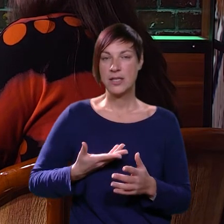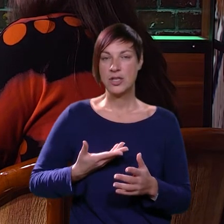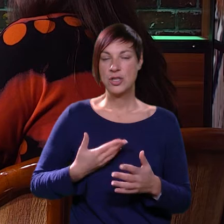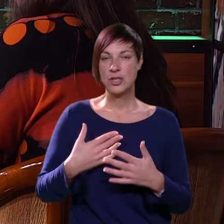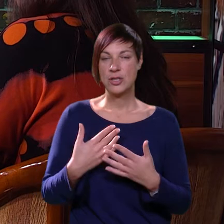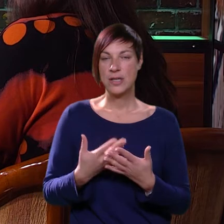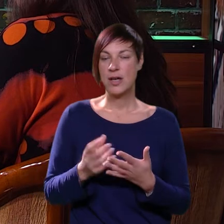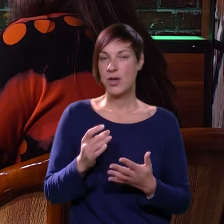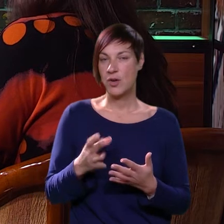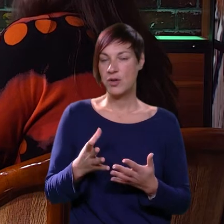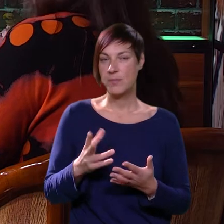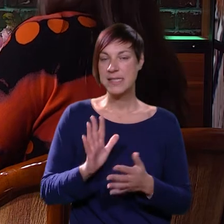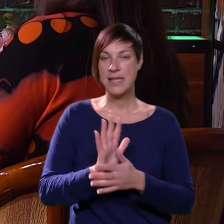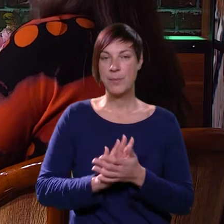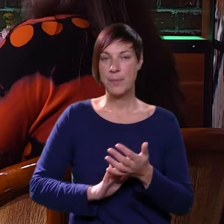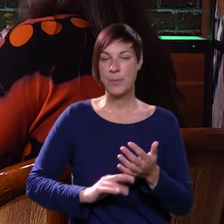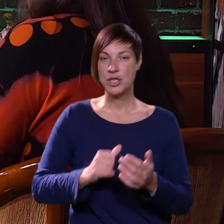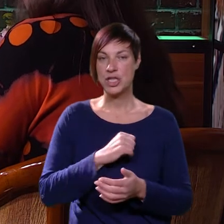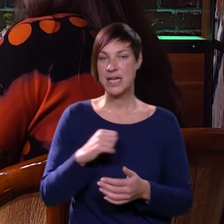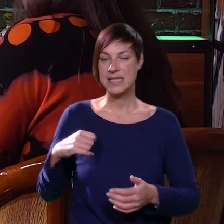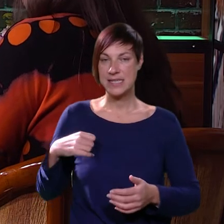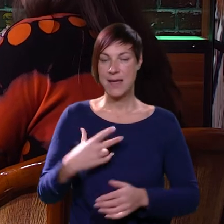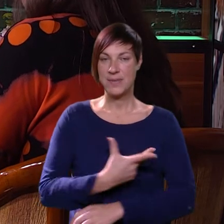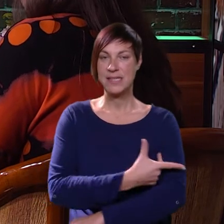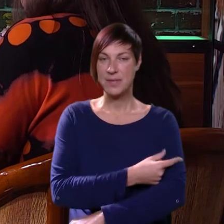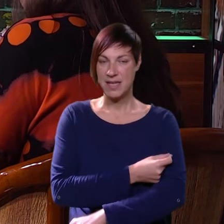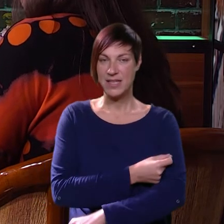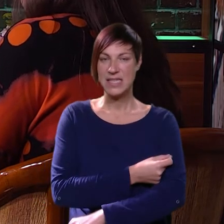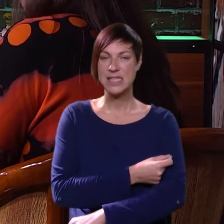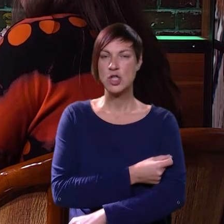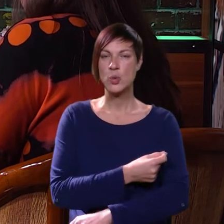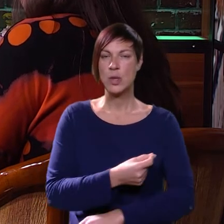Došlo je, ona je odmah sebi počela dova sama inzulin,